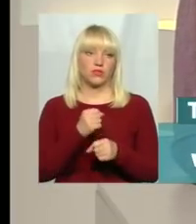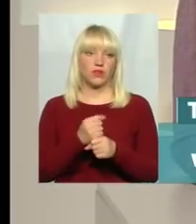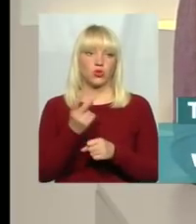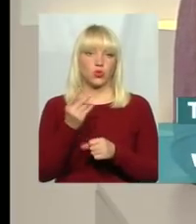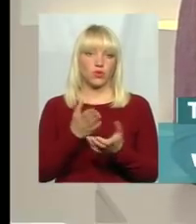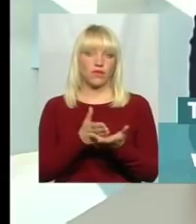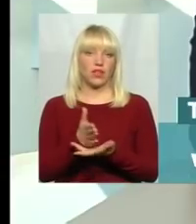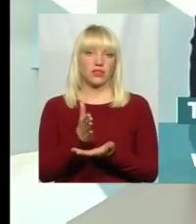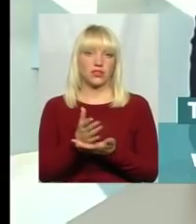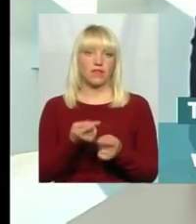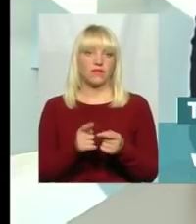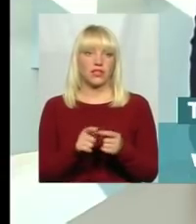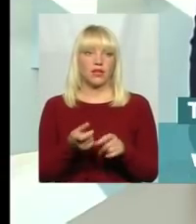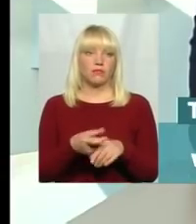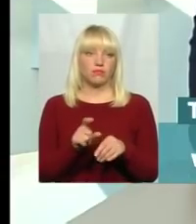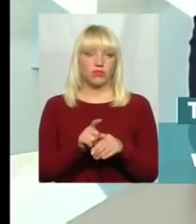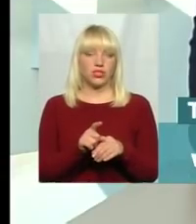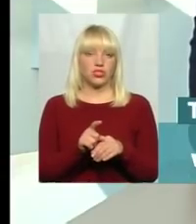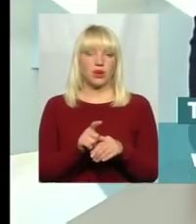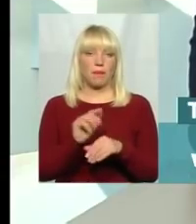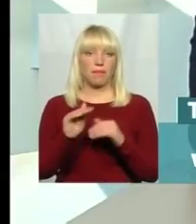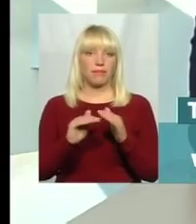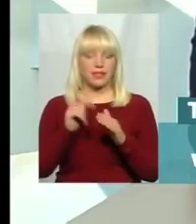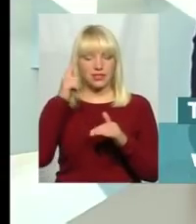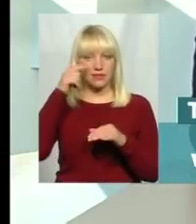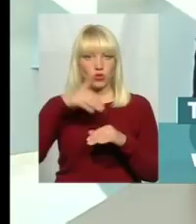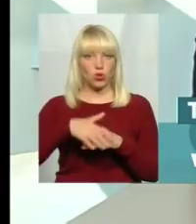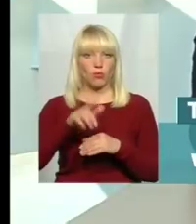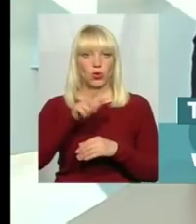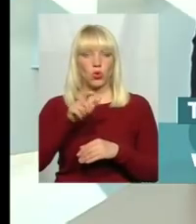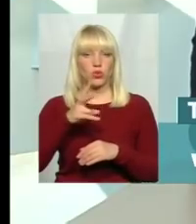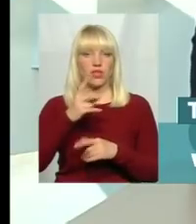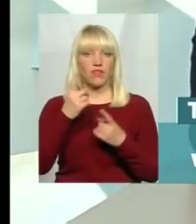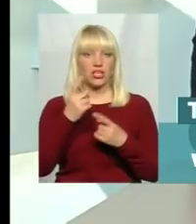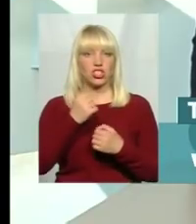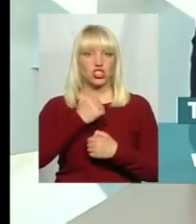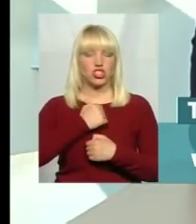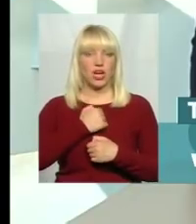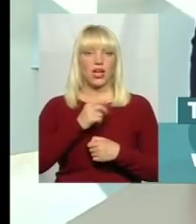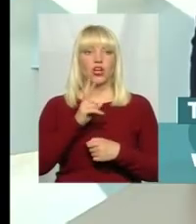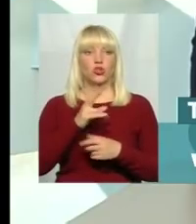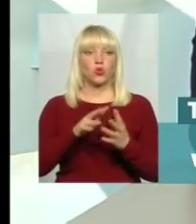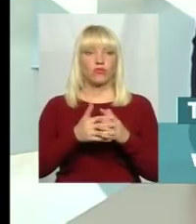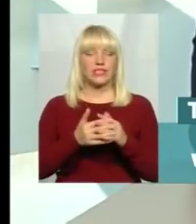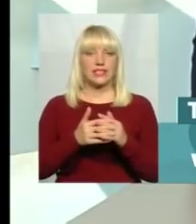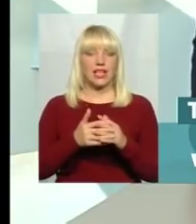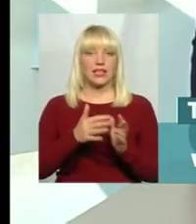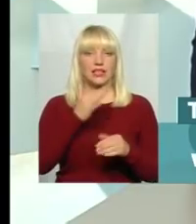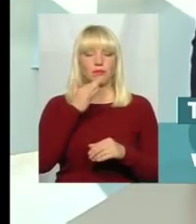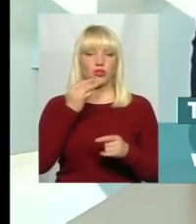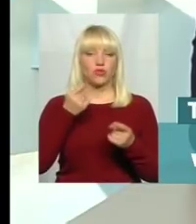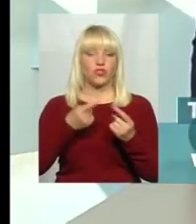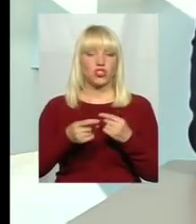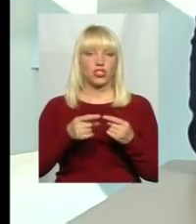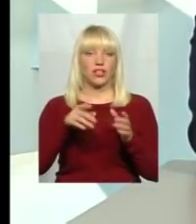варіант є, він більш моральний, і він такий більш підсвідомий. Сьогодні люди, на превеликий жаль, які в селах, вони набагато в вірхів умовах